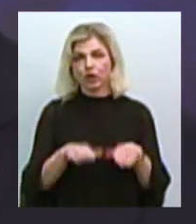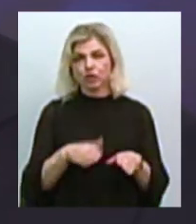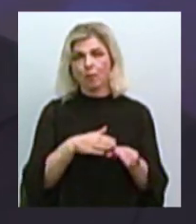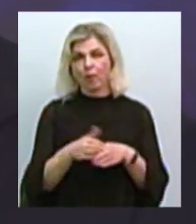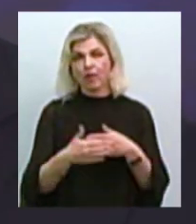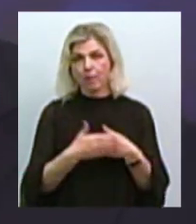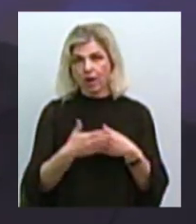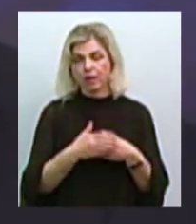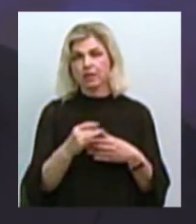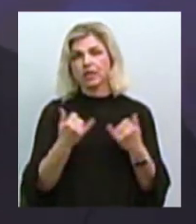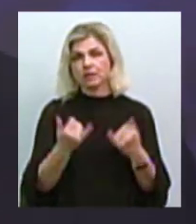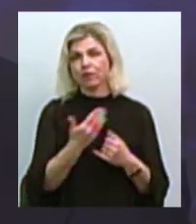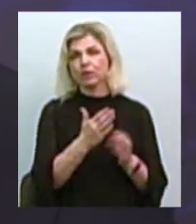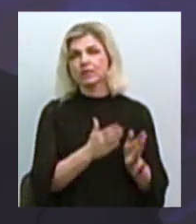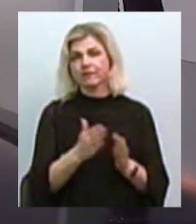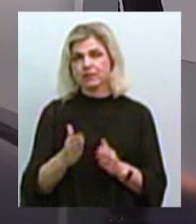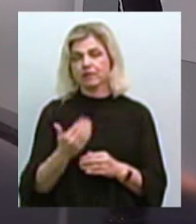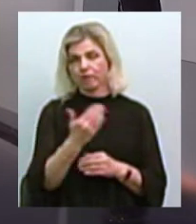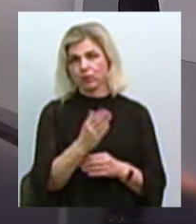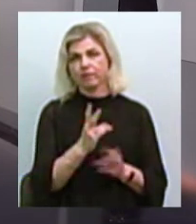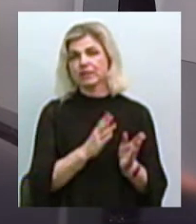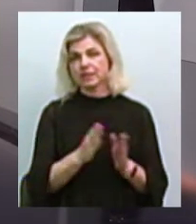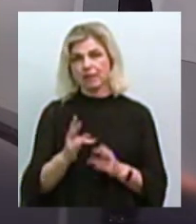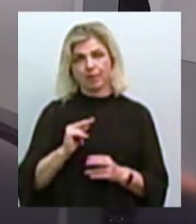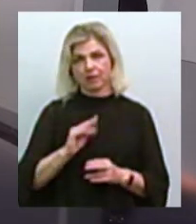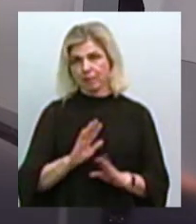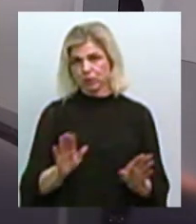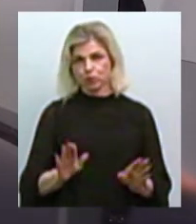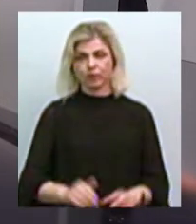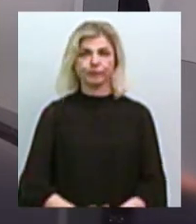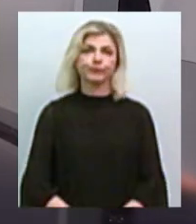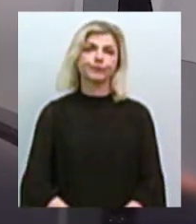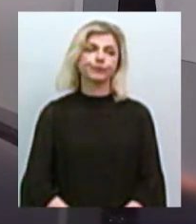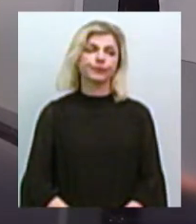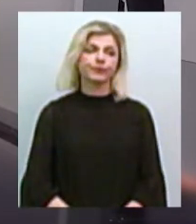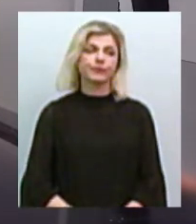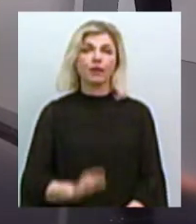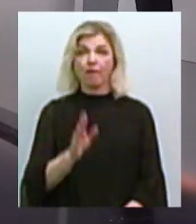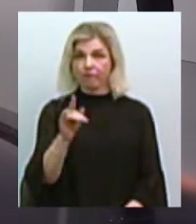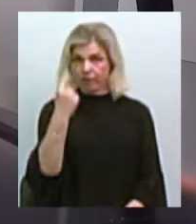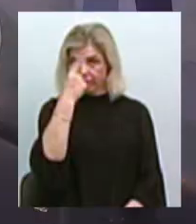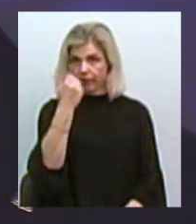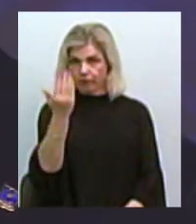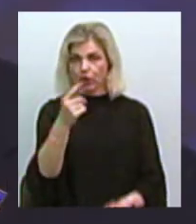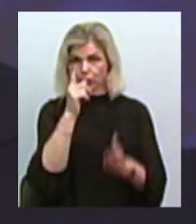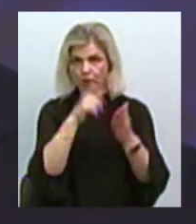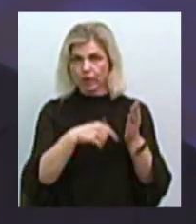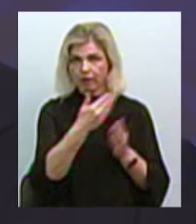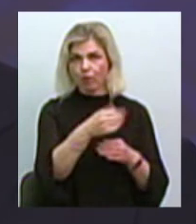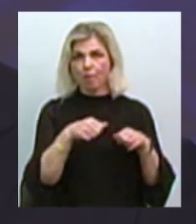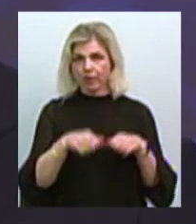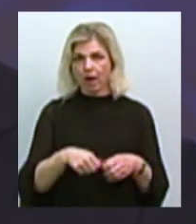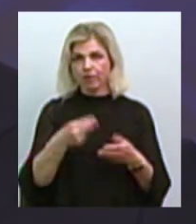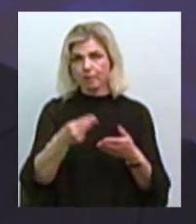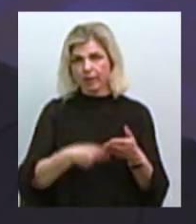покарання, і на сьогодні вона в системі не працює. Саме ви довірили йому право підпису господарських